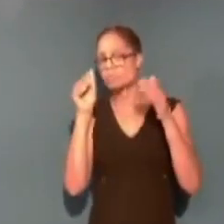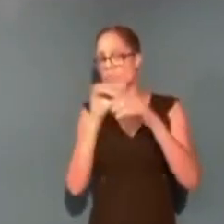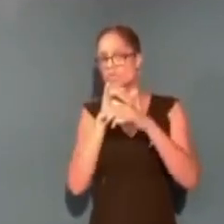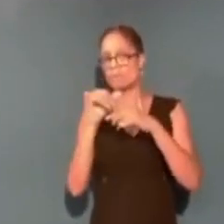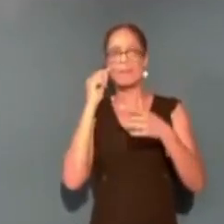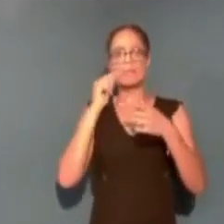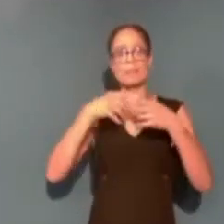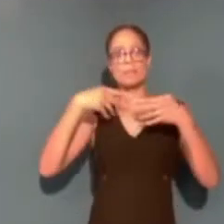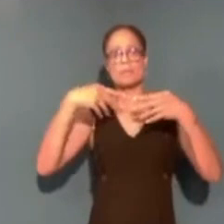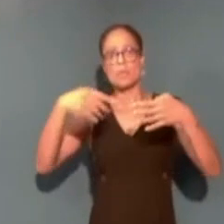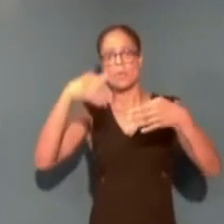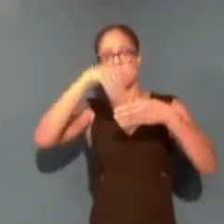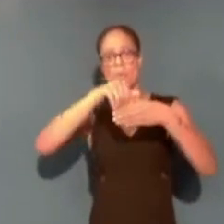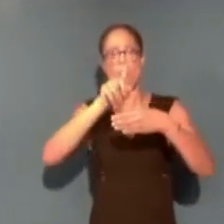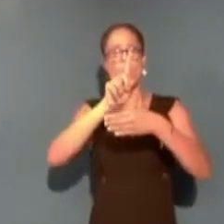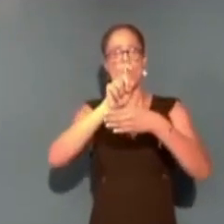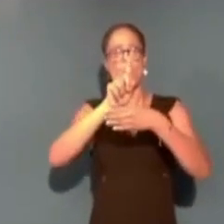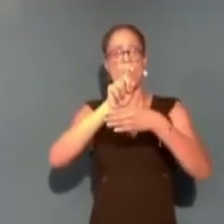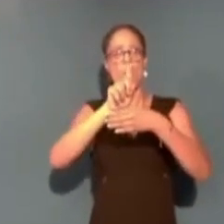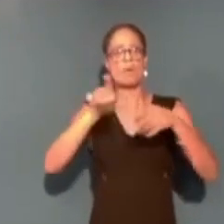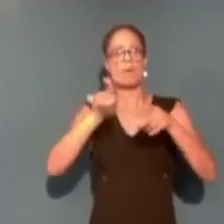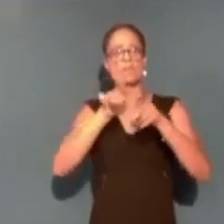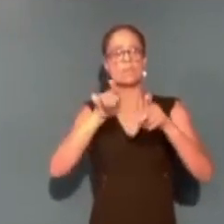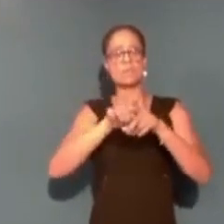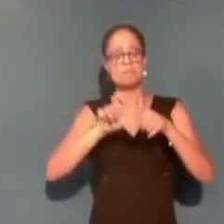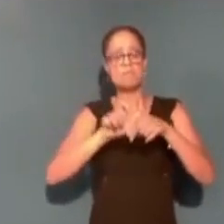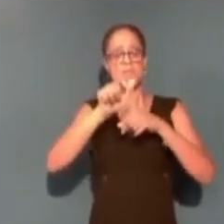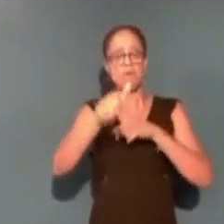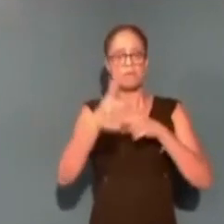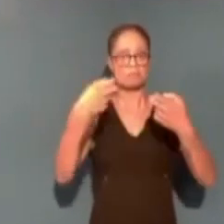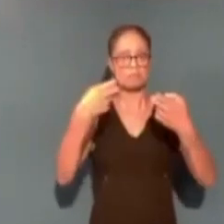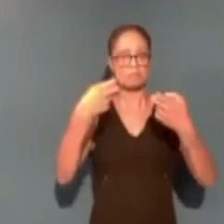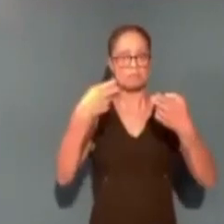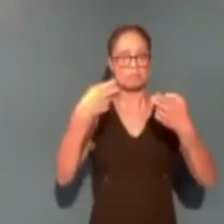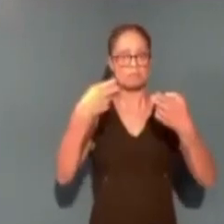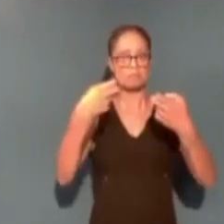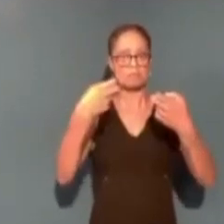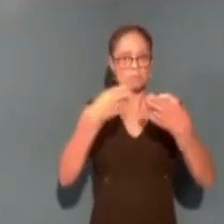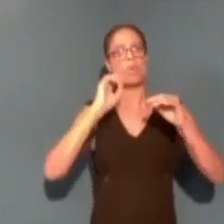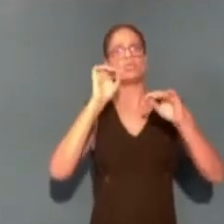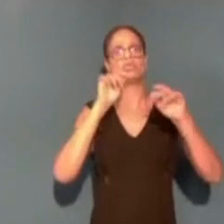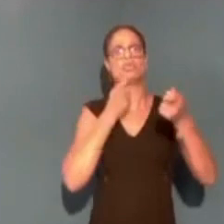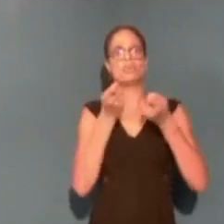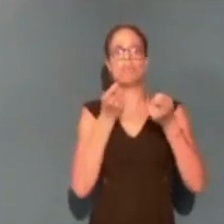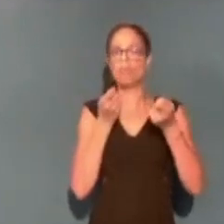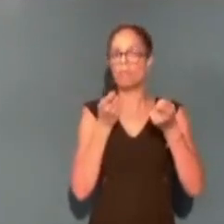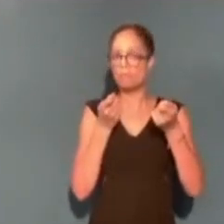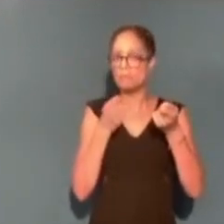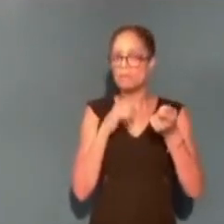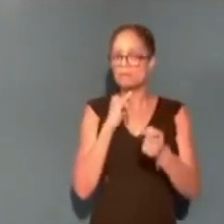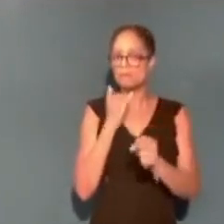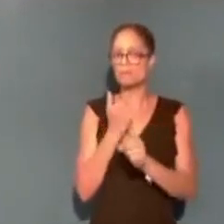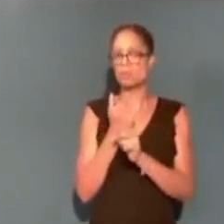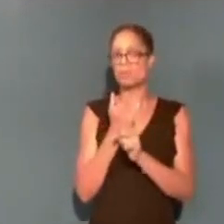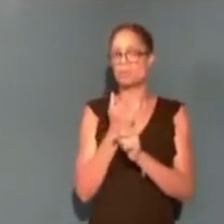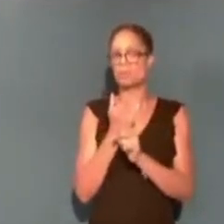chlordécone dans l'eau et que le surcoût que ça a généré. Je veux témoigner. C absolument faux, puisque même en